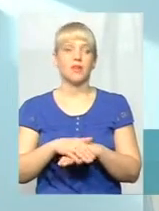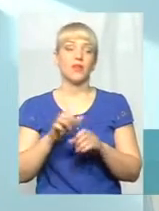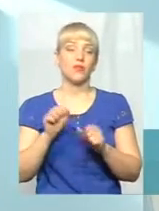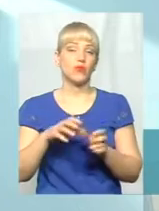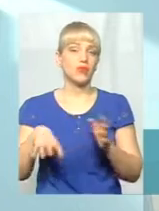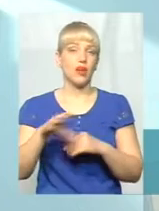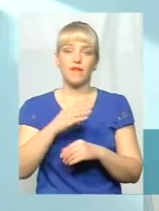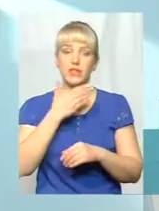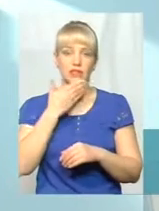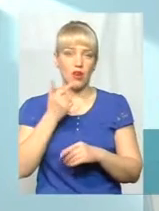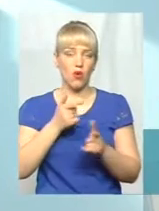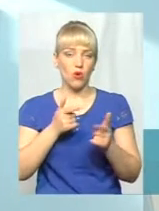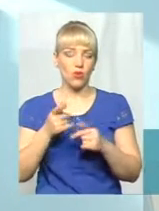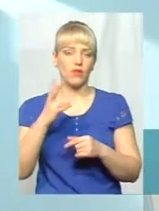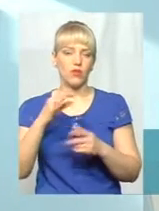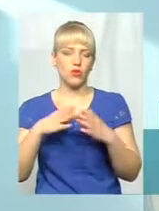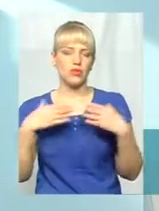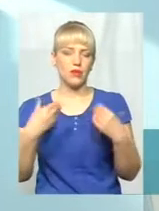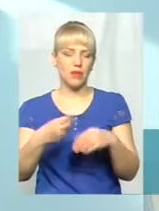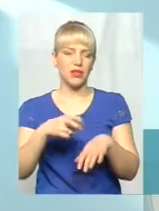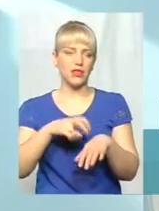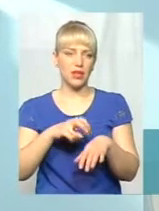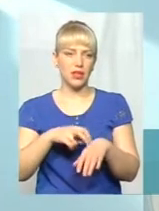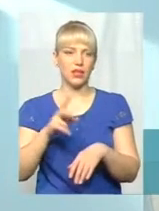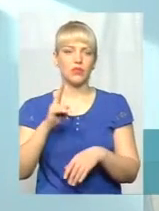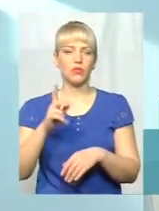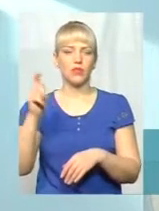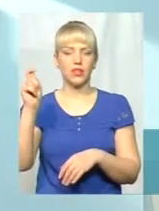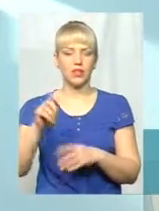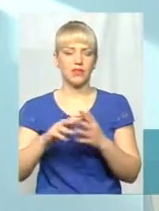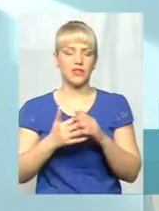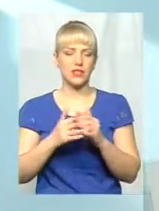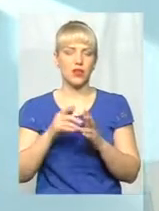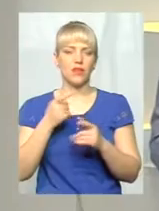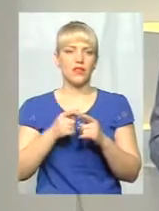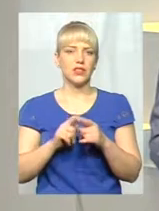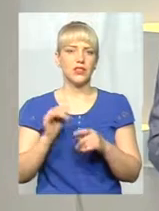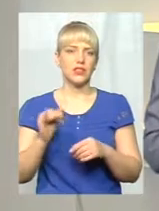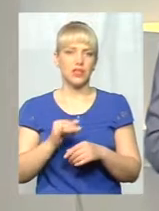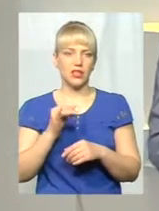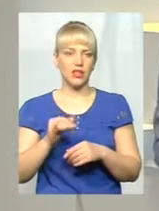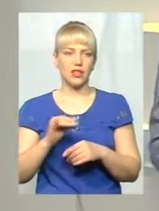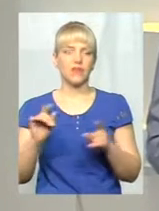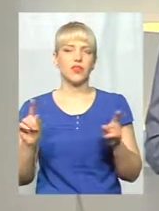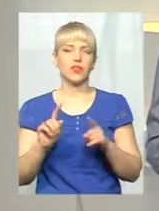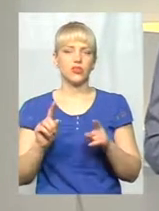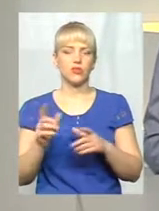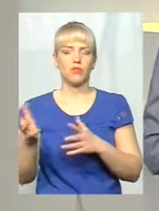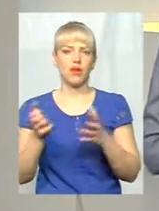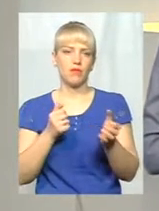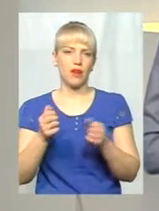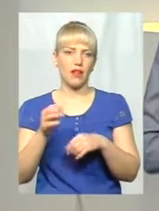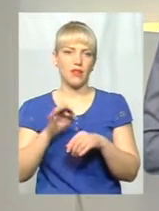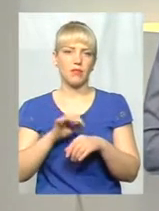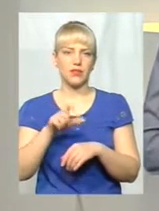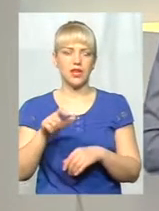готові, але сімейний лікар приїде в силу, бо він заінтересований набрати більше пацієнтів. Частіше буде в силі. Головний лікар